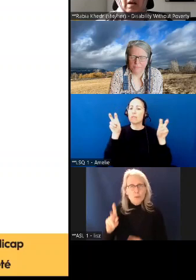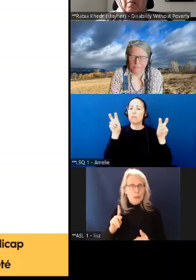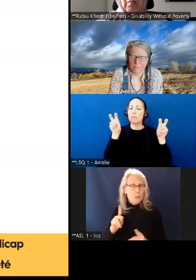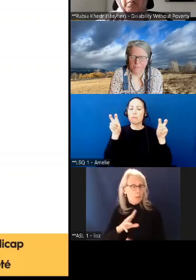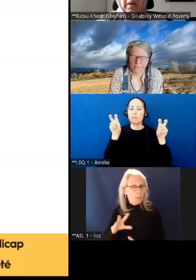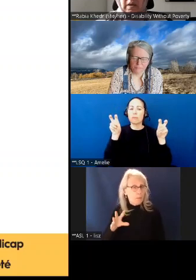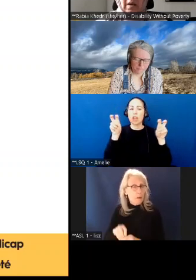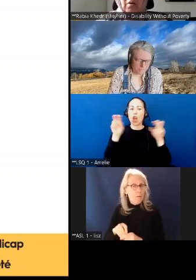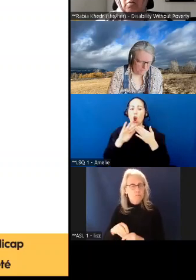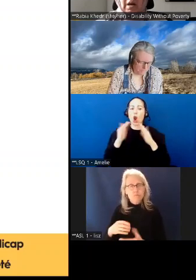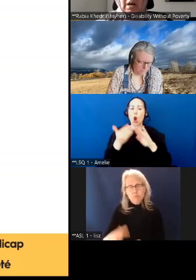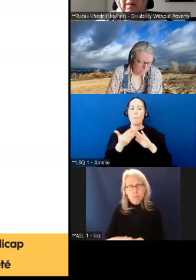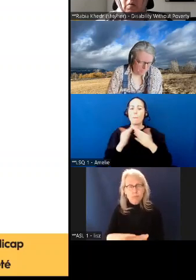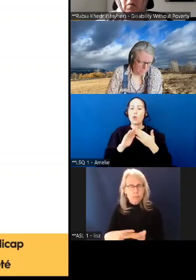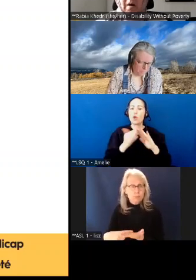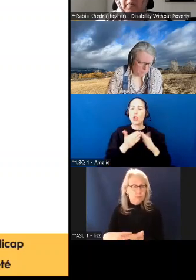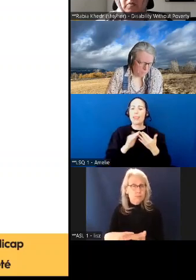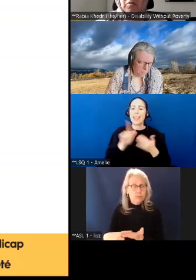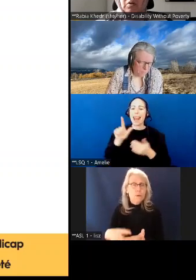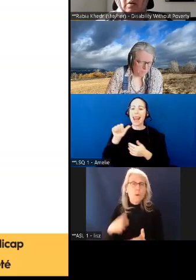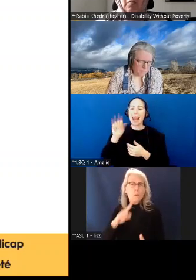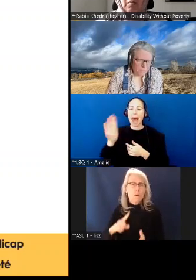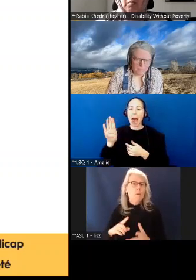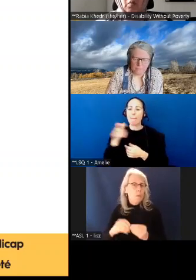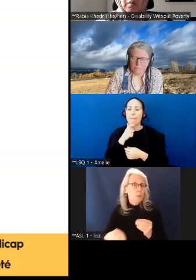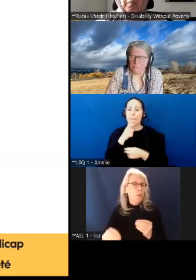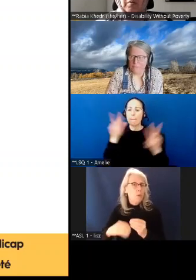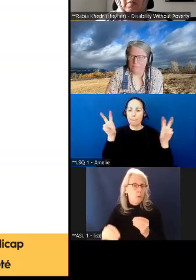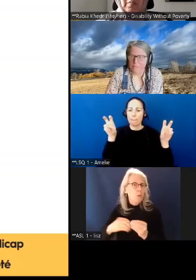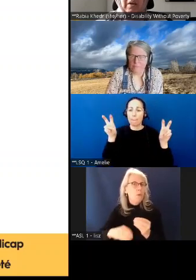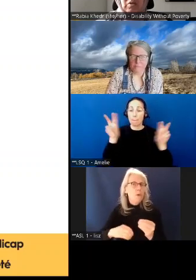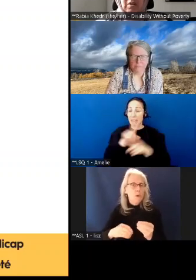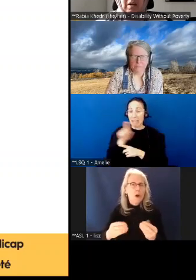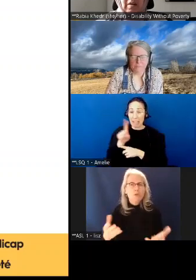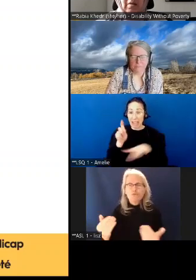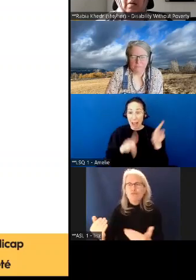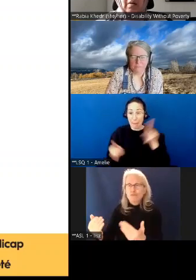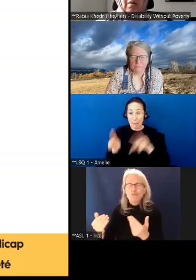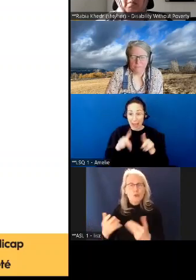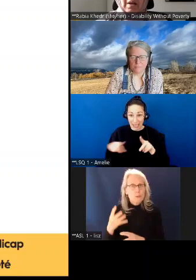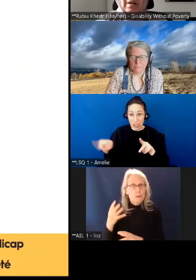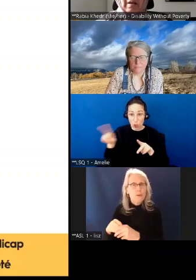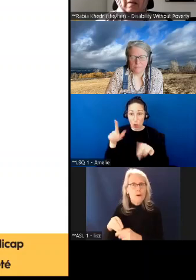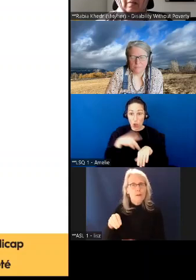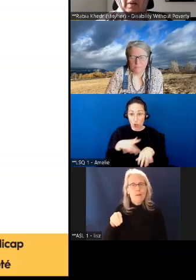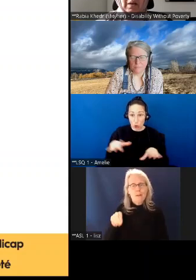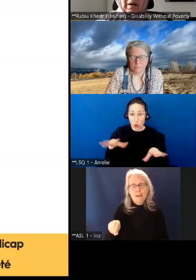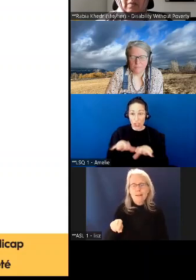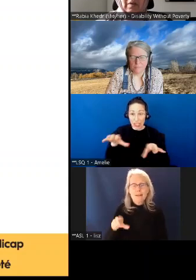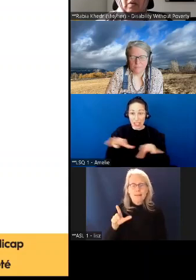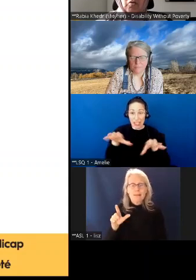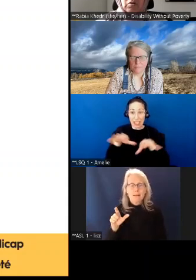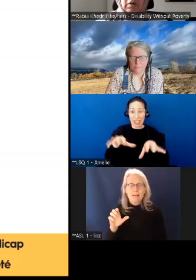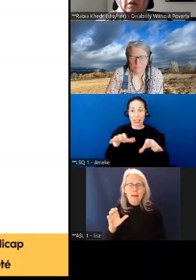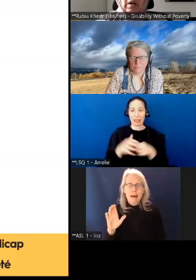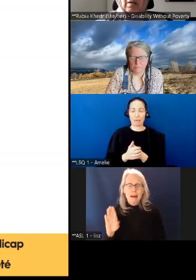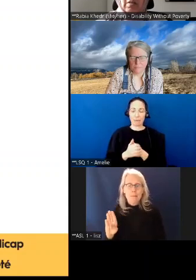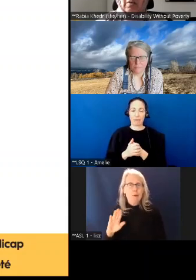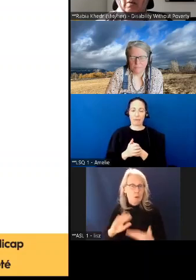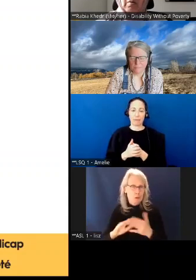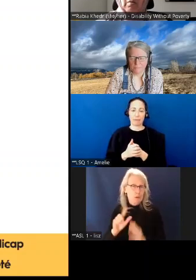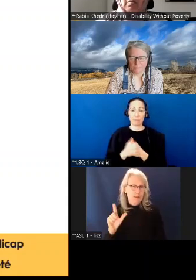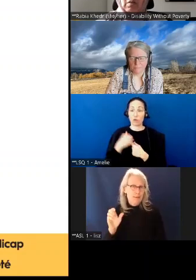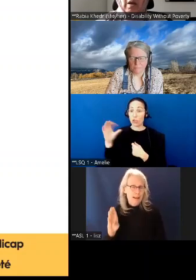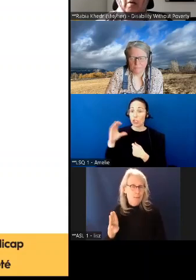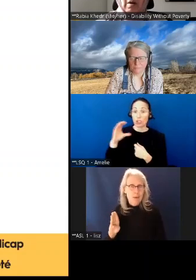Community Lab et il y a des centaines de personnes qui sont activement impliquées et nous sommes à